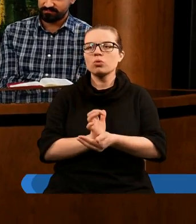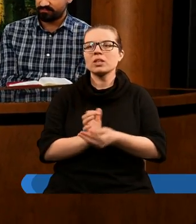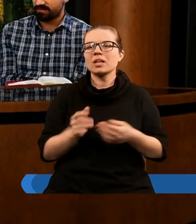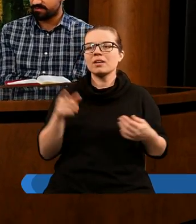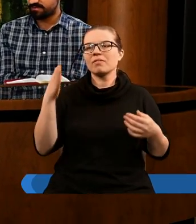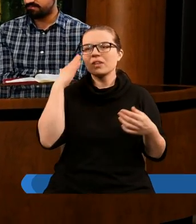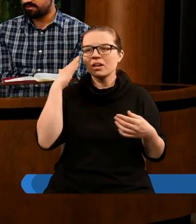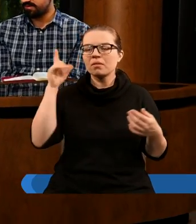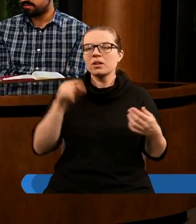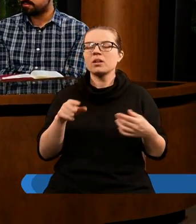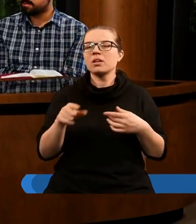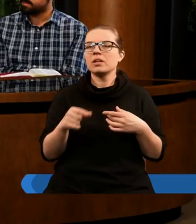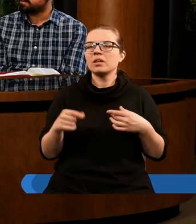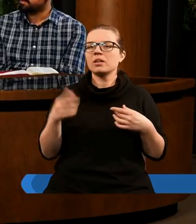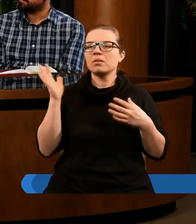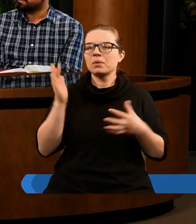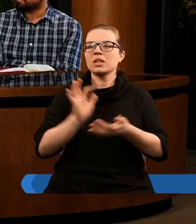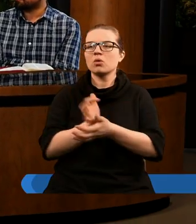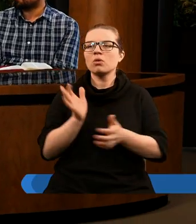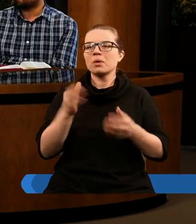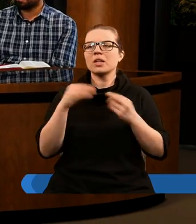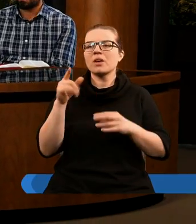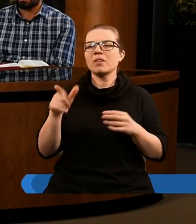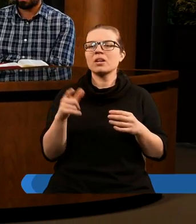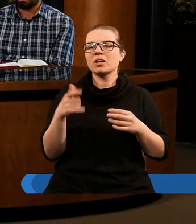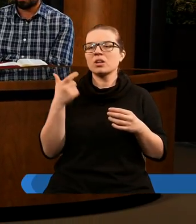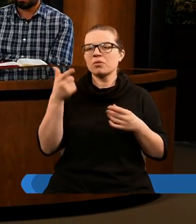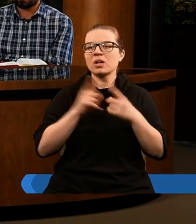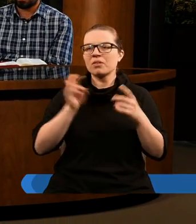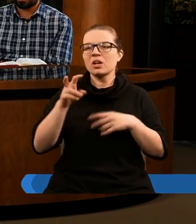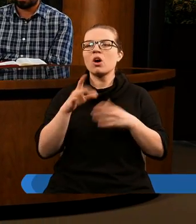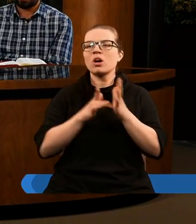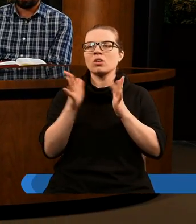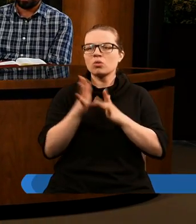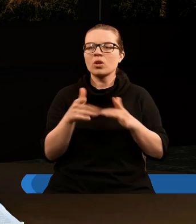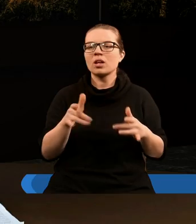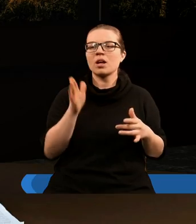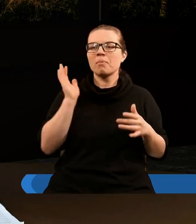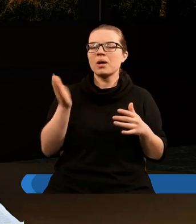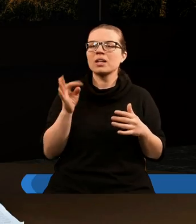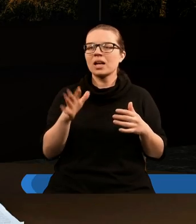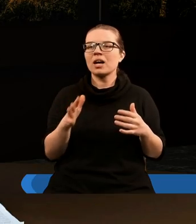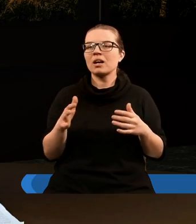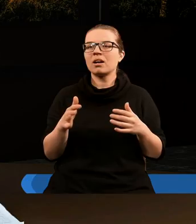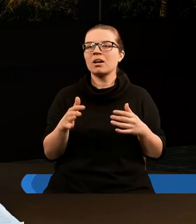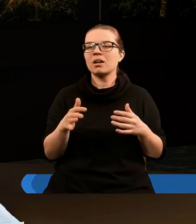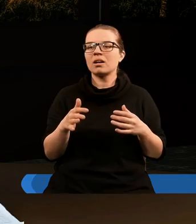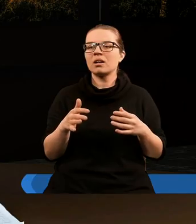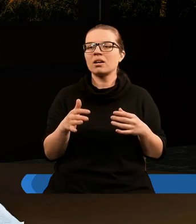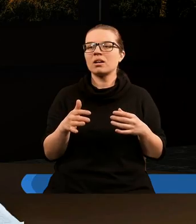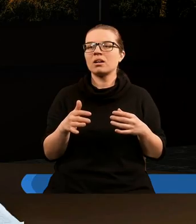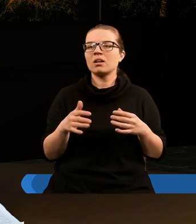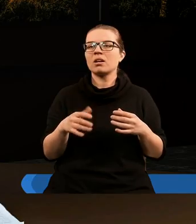a wiemy, że ten wielki ucisk będzie miał miejsce tuż przed przyjściem Chrystusa, to będzie ten ostatni, ostatni,